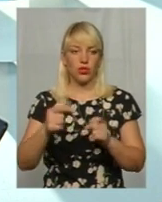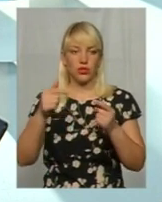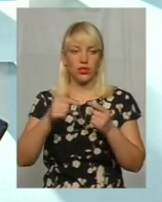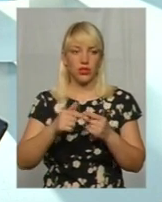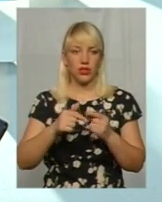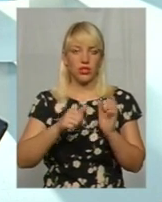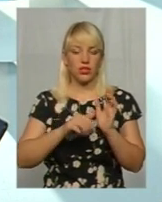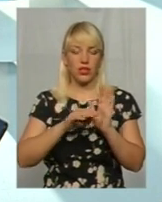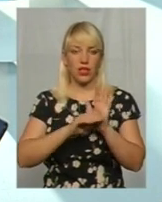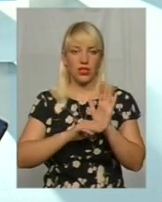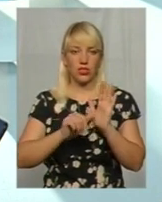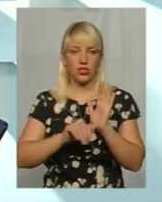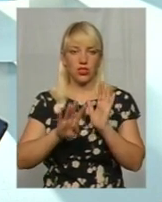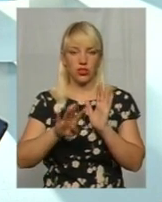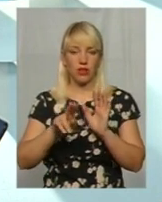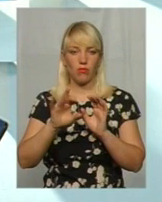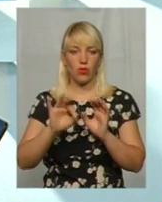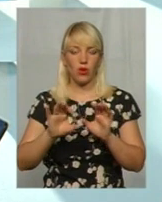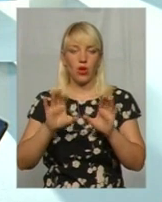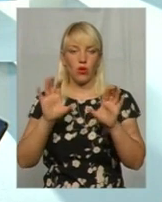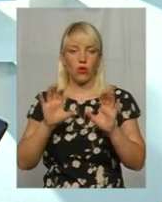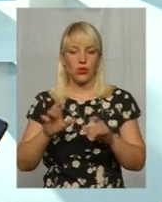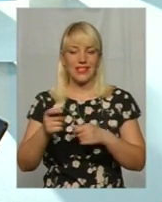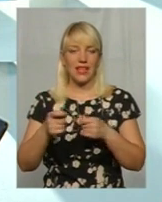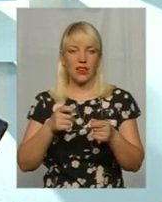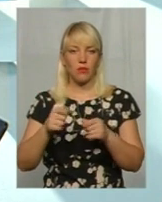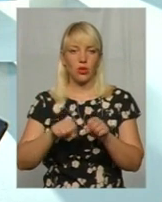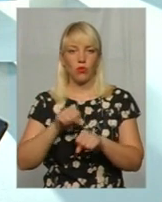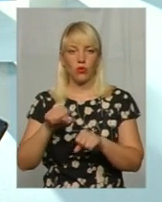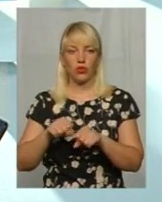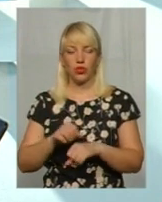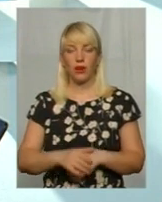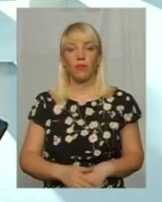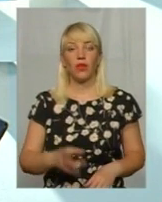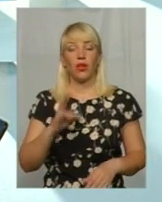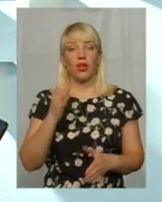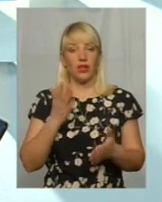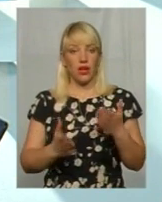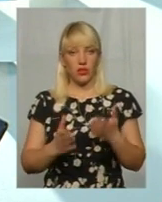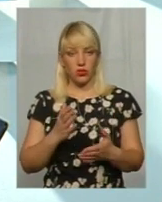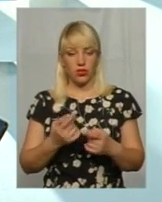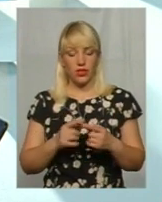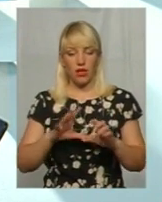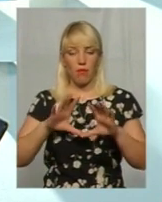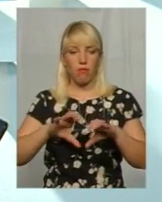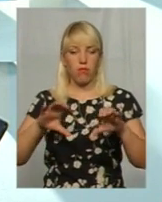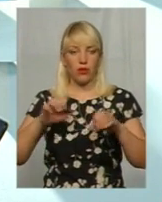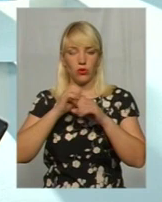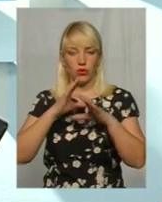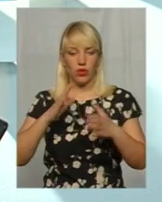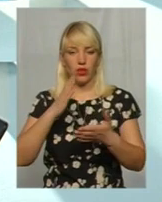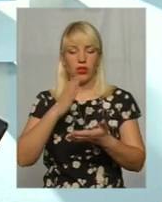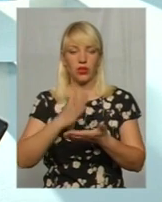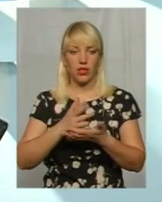Кодексу про адмінправопорушення. З іншої сторони, якщо все ж таки цей батут розміщений без дозволу,